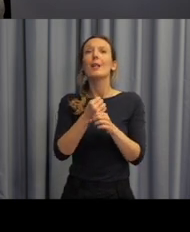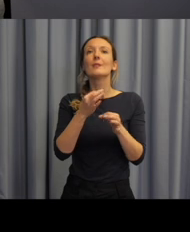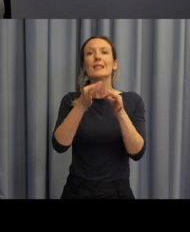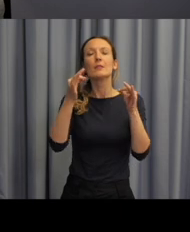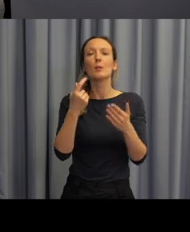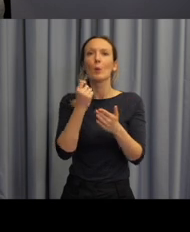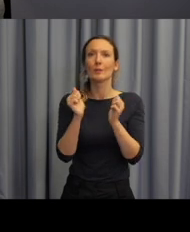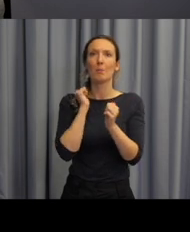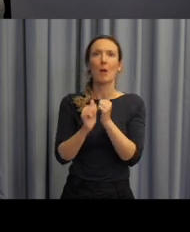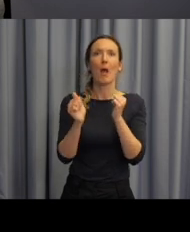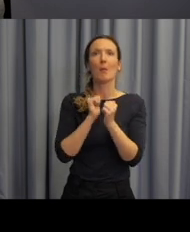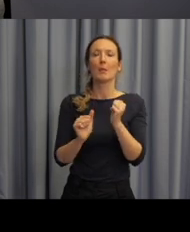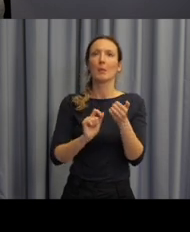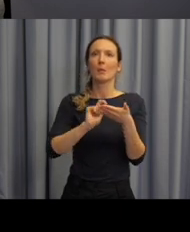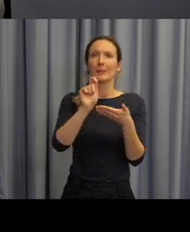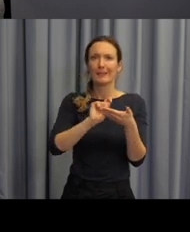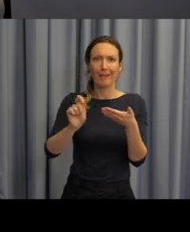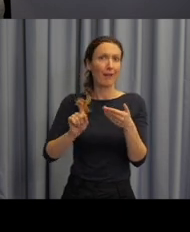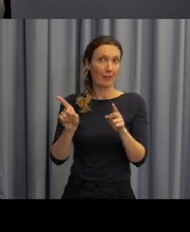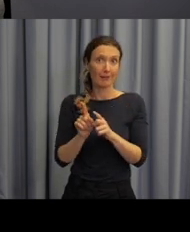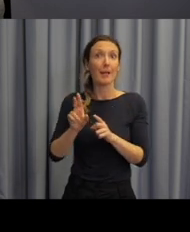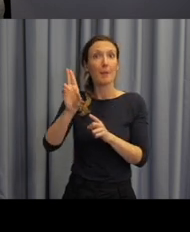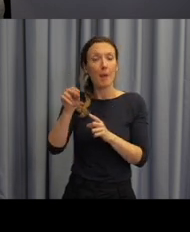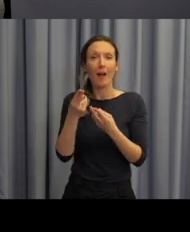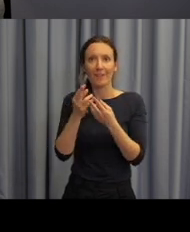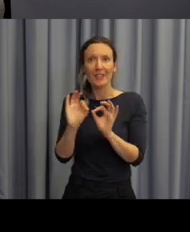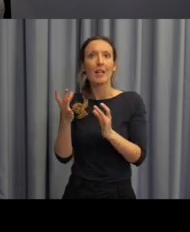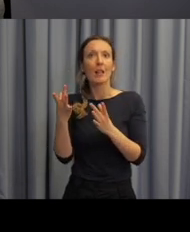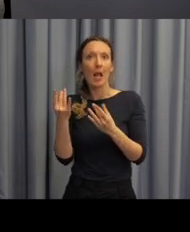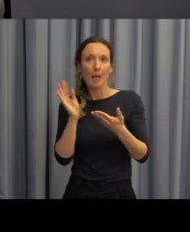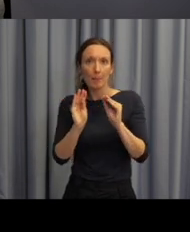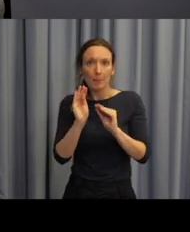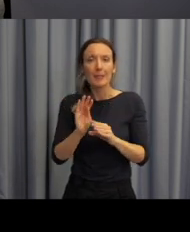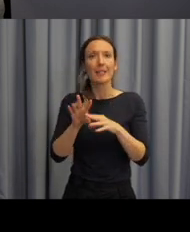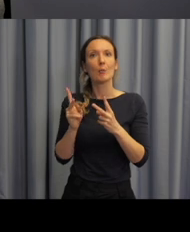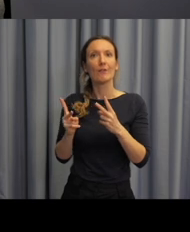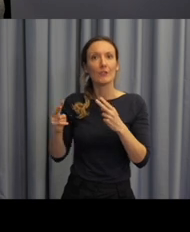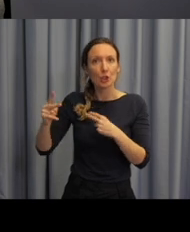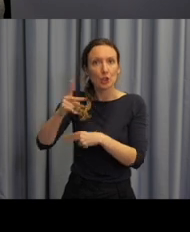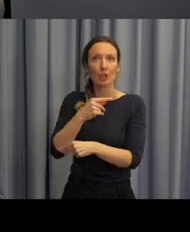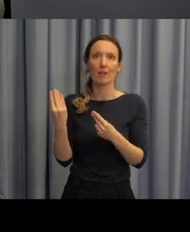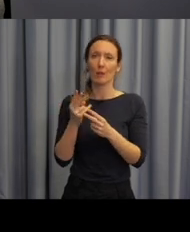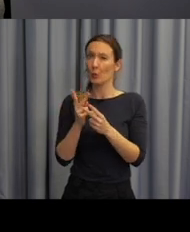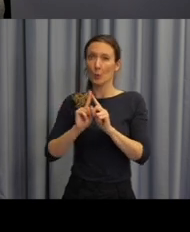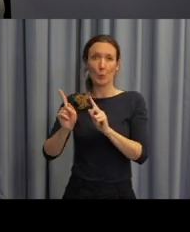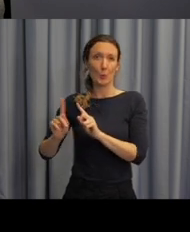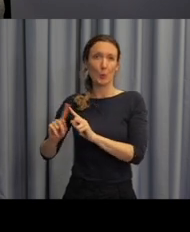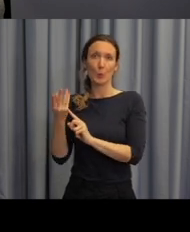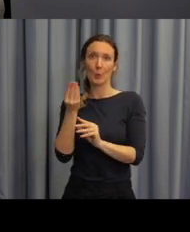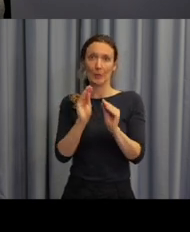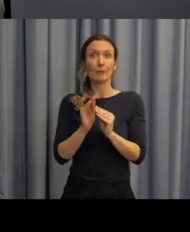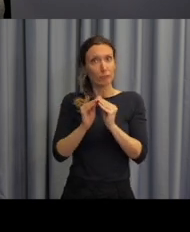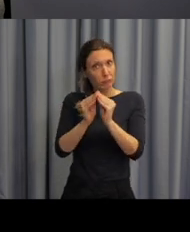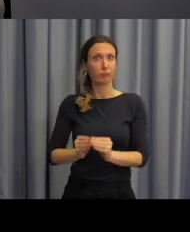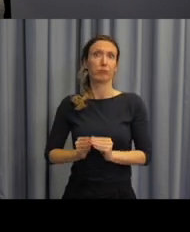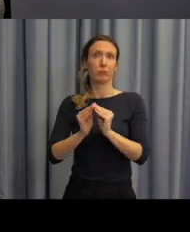stříhací pracovní a ty vidíte na té ukázce vlevo, že žáci jsou vedení k tomu, aby